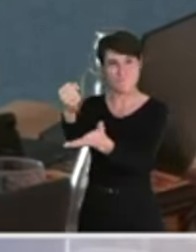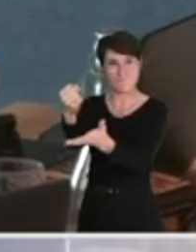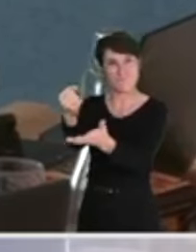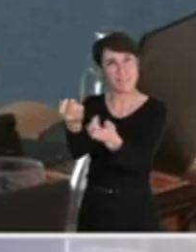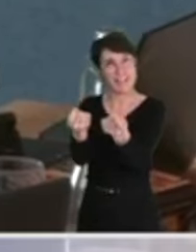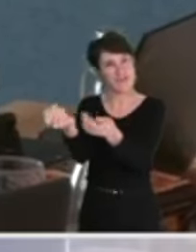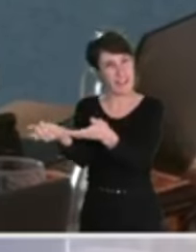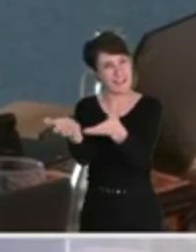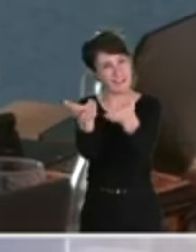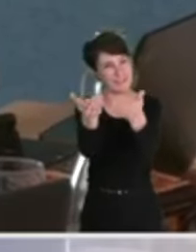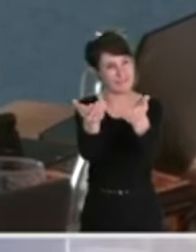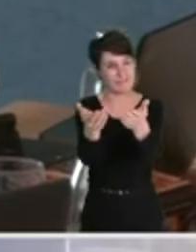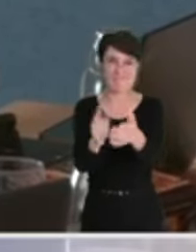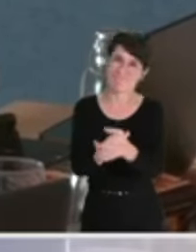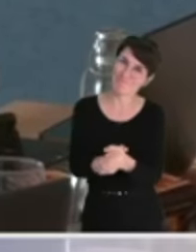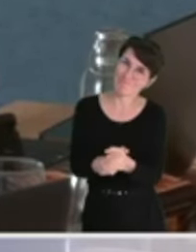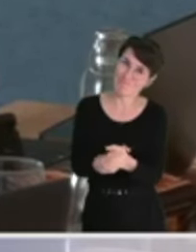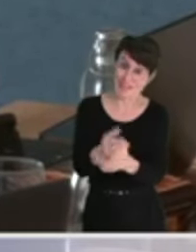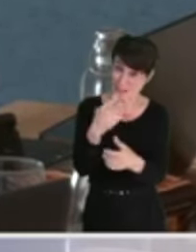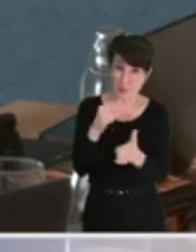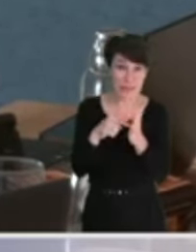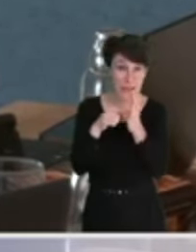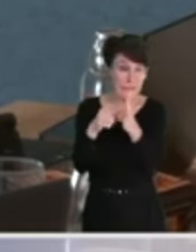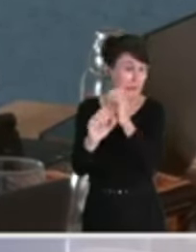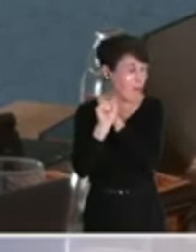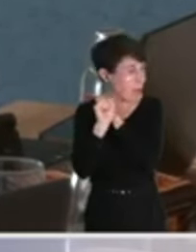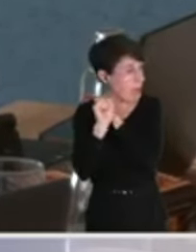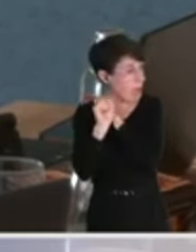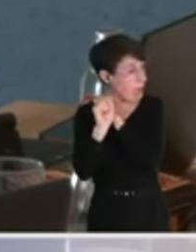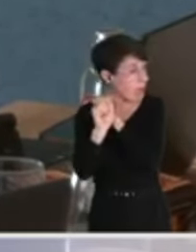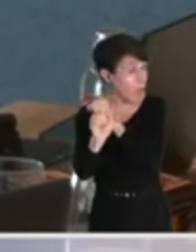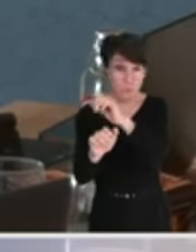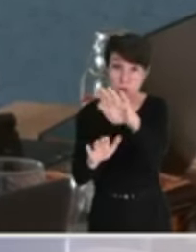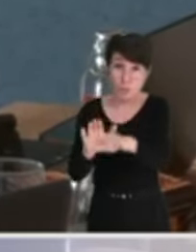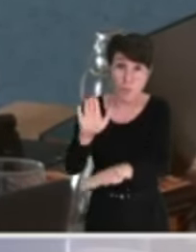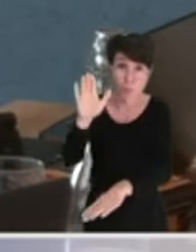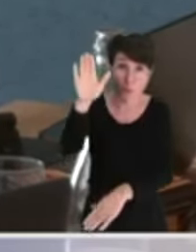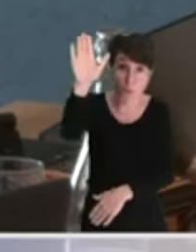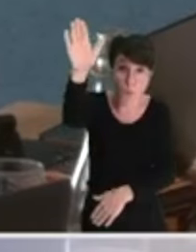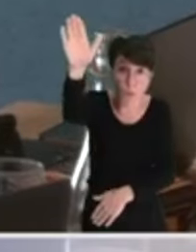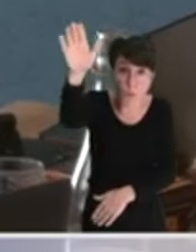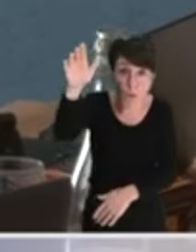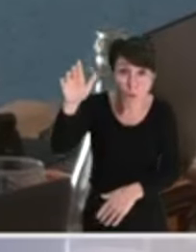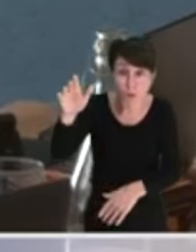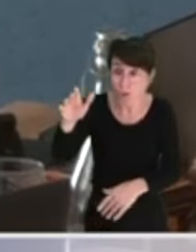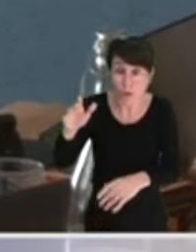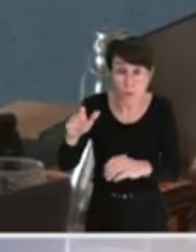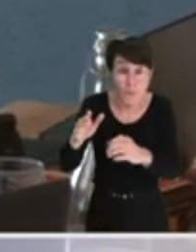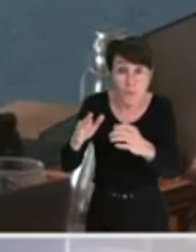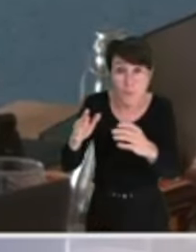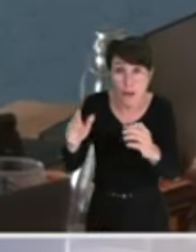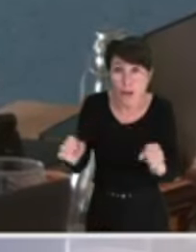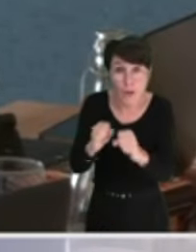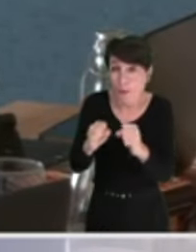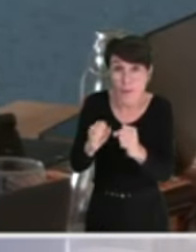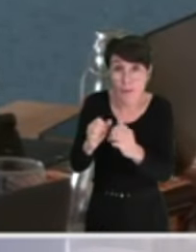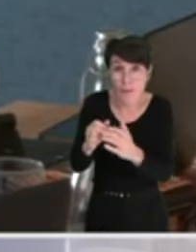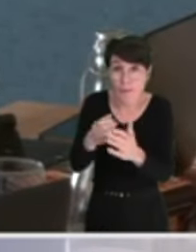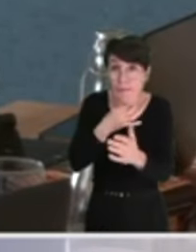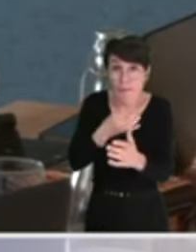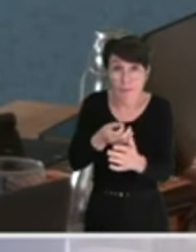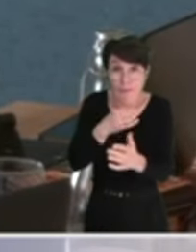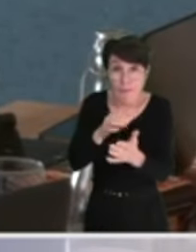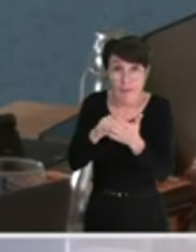encours de dette et des dépenses de fonctionnement qui continuent à galoper d'une façon inconsidérée. Et ça n'a